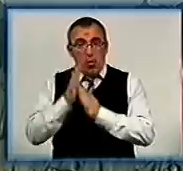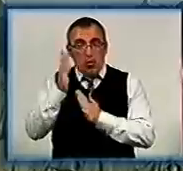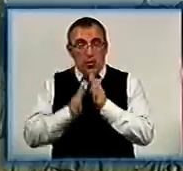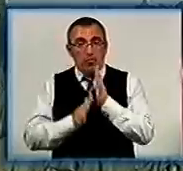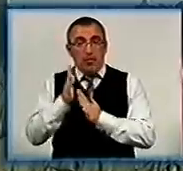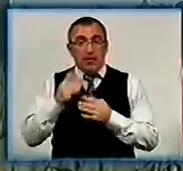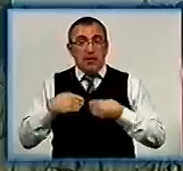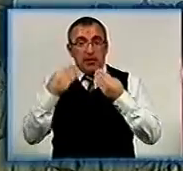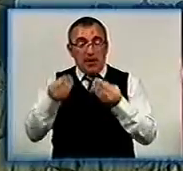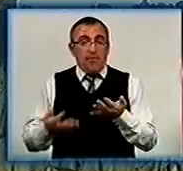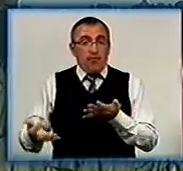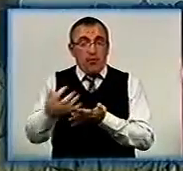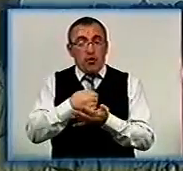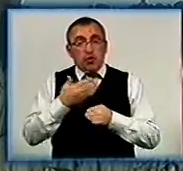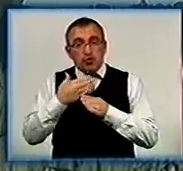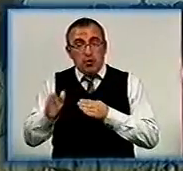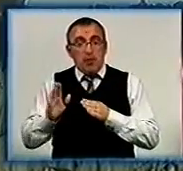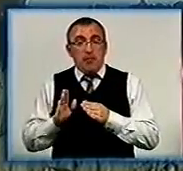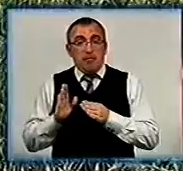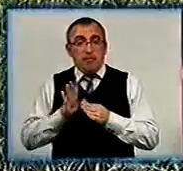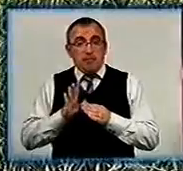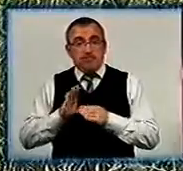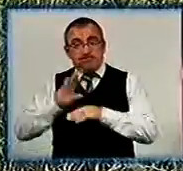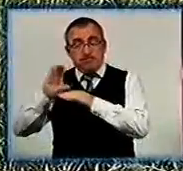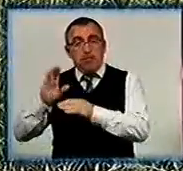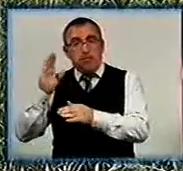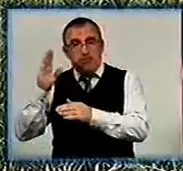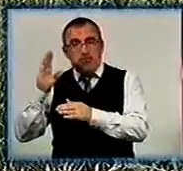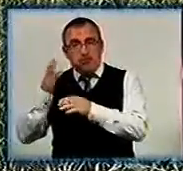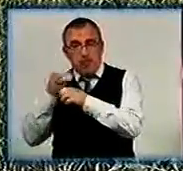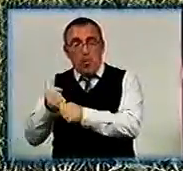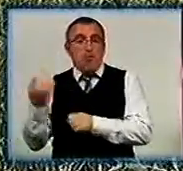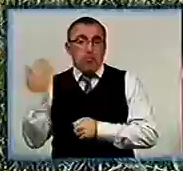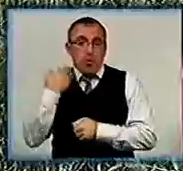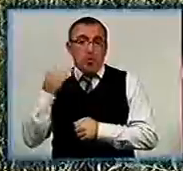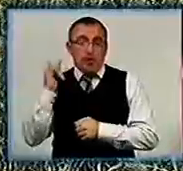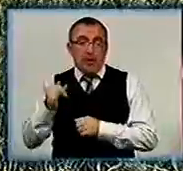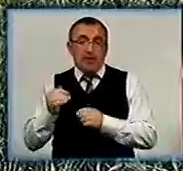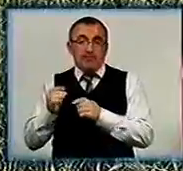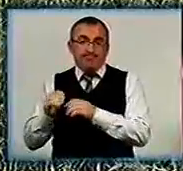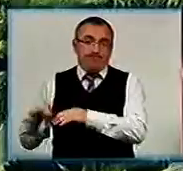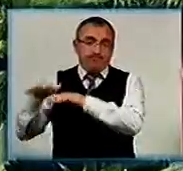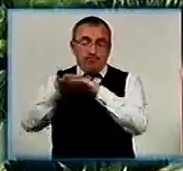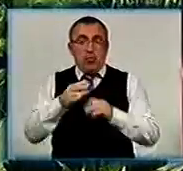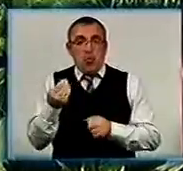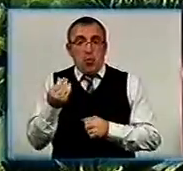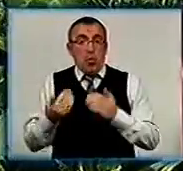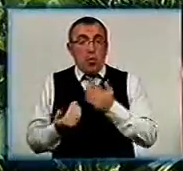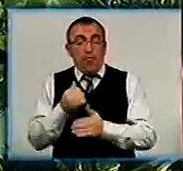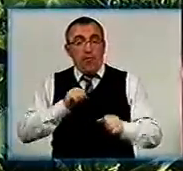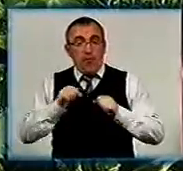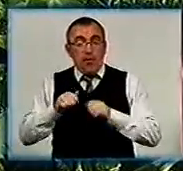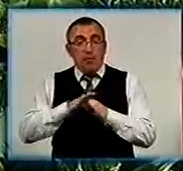землероб» мав надати зібраний врожай, частина якого пішла б в якості погашення боргу. Зарешту форум мав би перерахувати кошти. Однак новий керівник